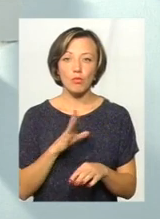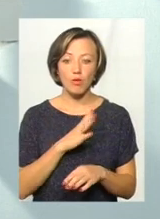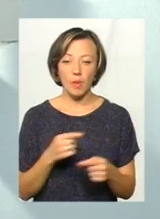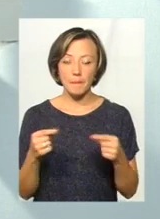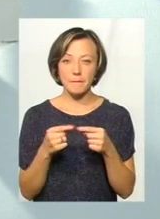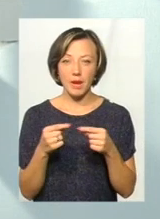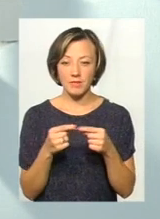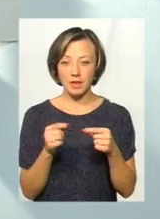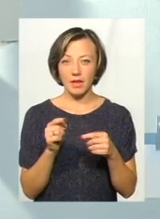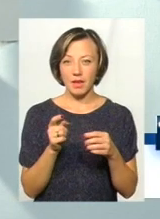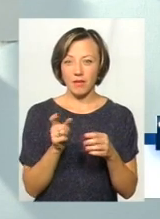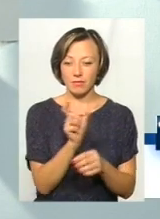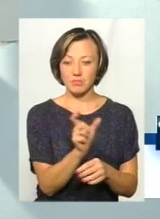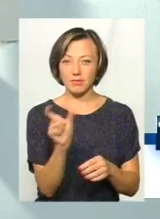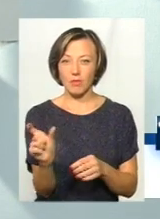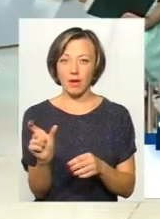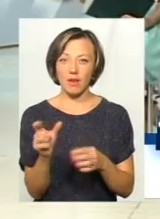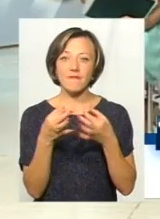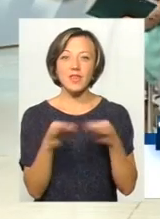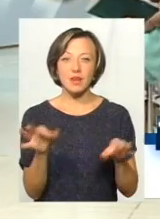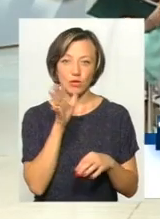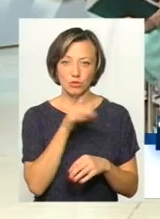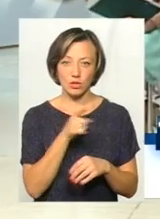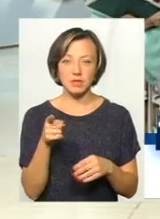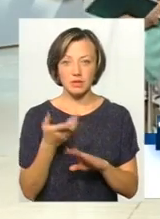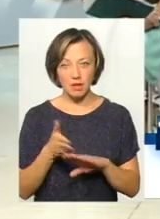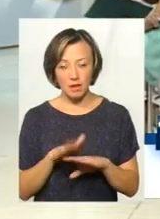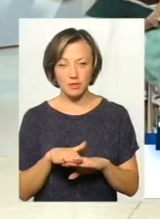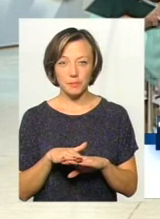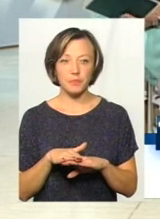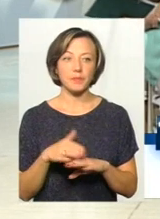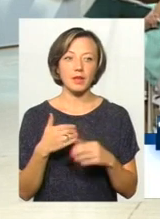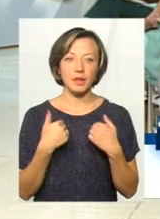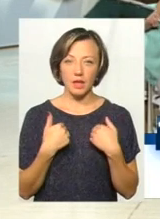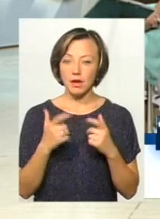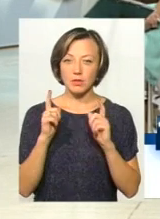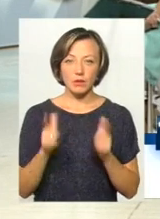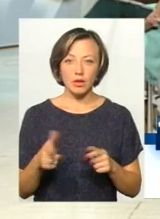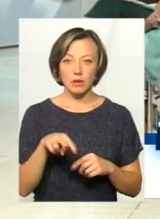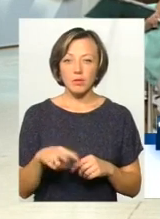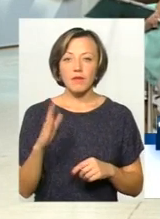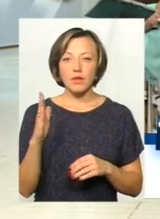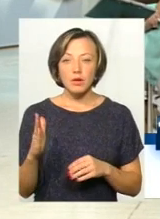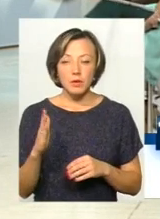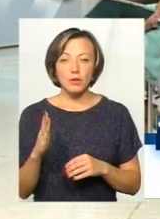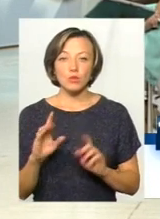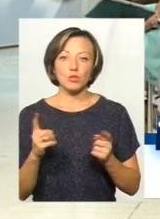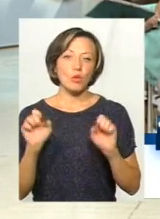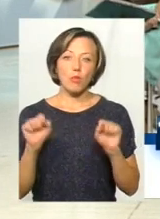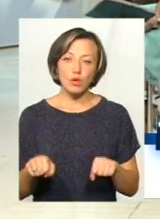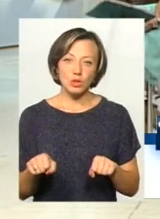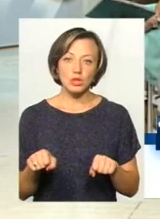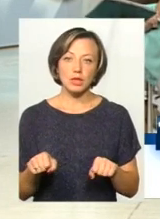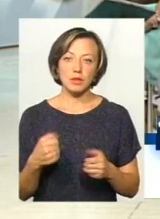певний зазор саме для таких пацієнтів. Я цілком підтримую Дмілу Володимирівну, тому що можна,